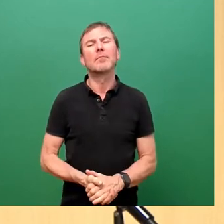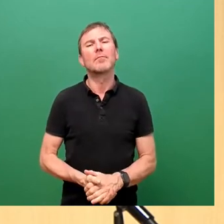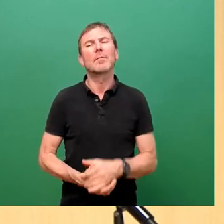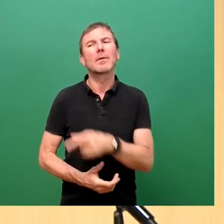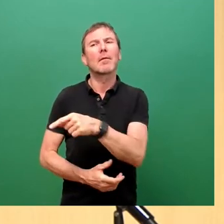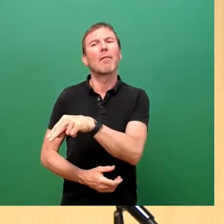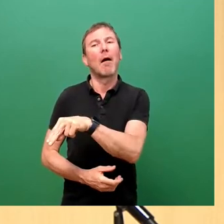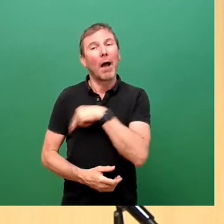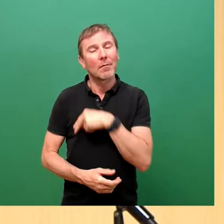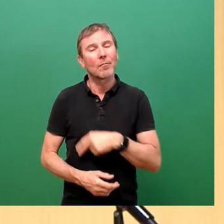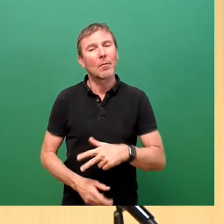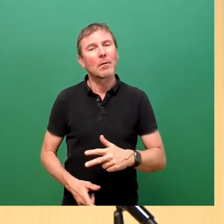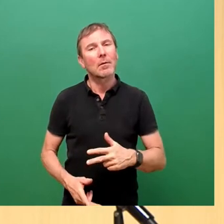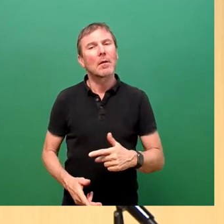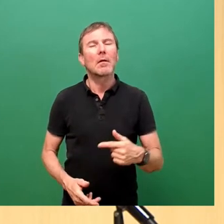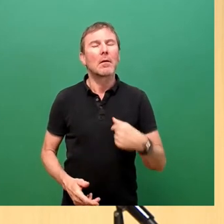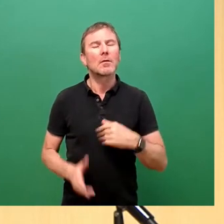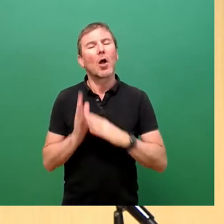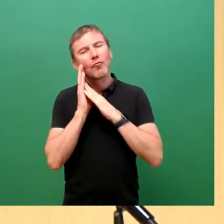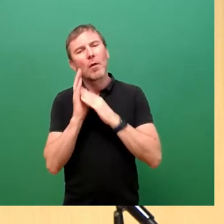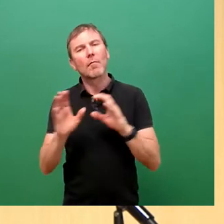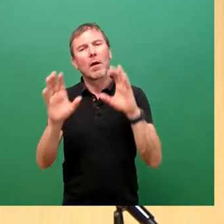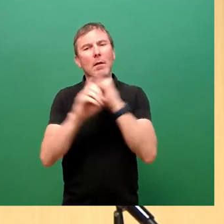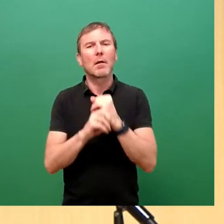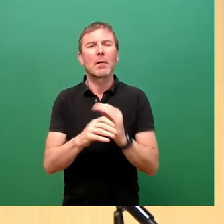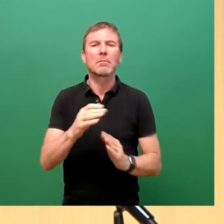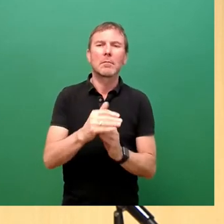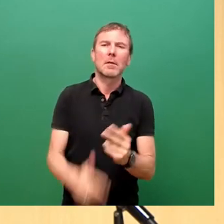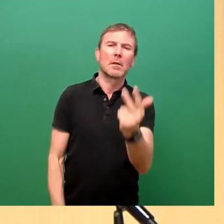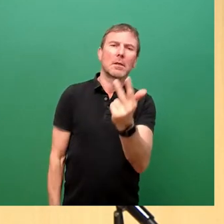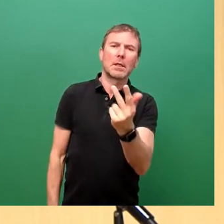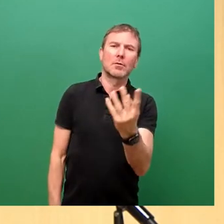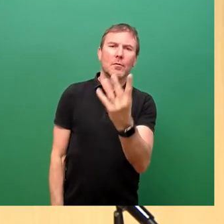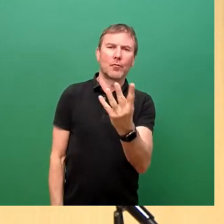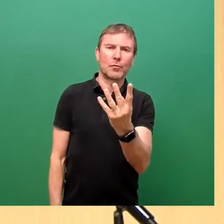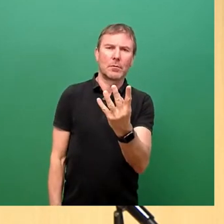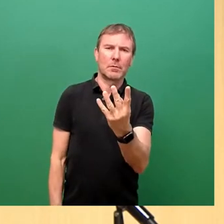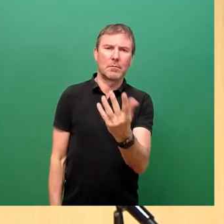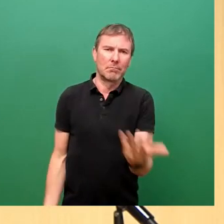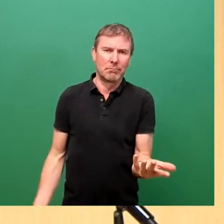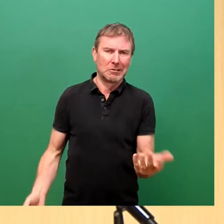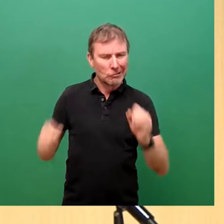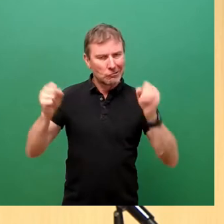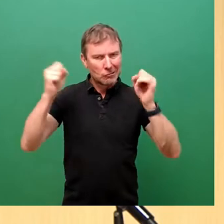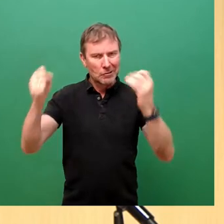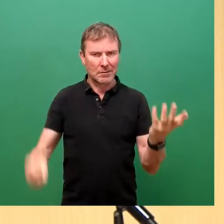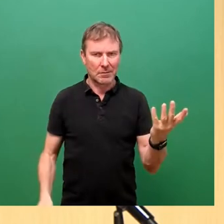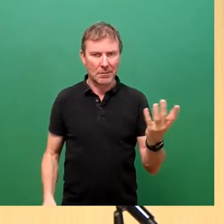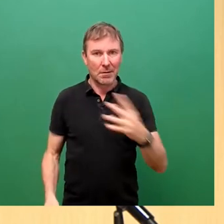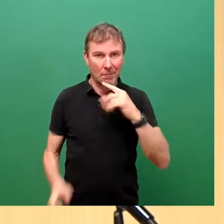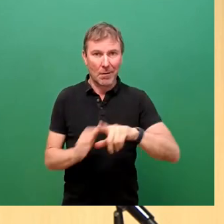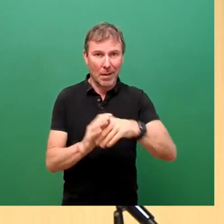kommt, ich schlafe die Nächte höchstens drei, vier Stunden, können Sie ungefähr erahnen, welche Kraft, welche Leistung